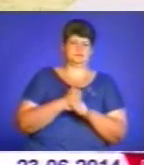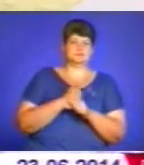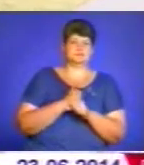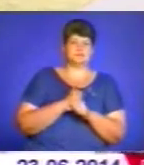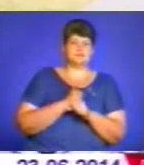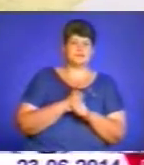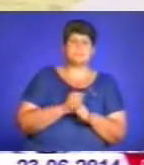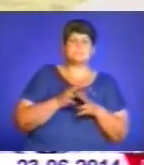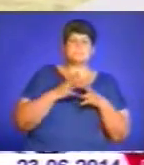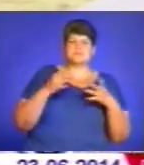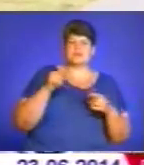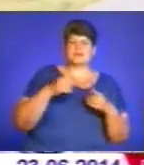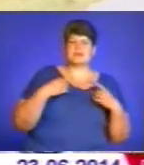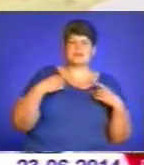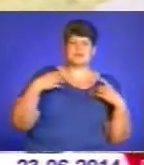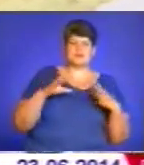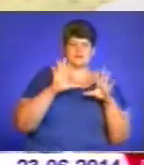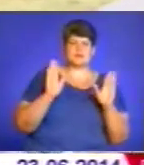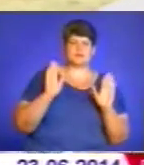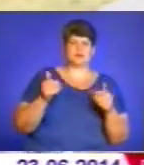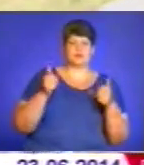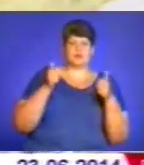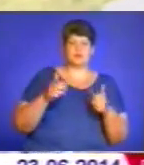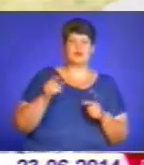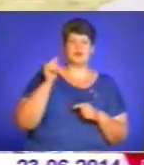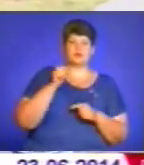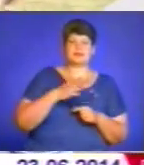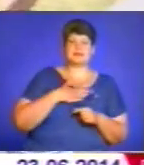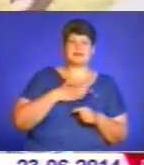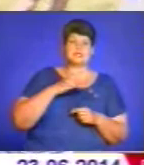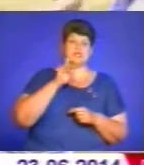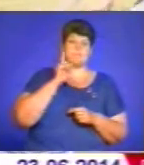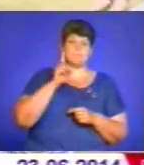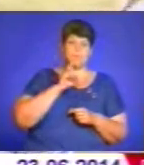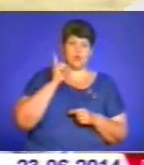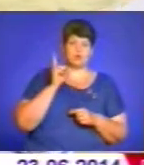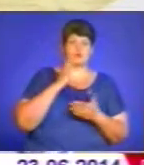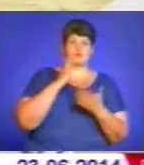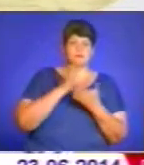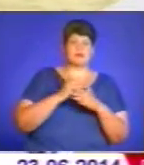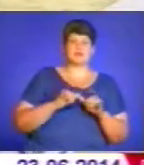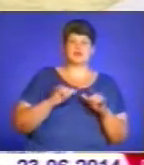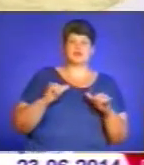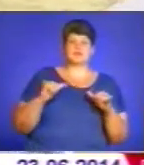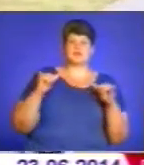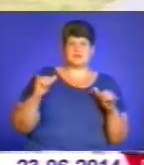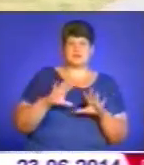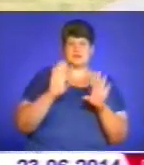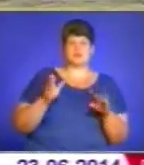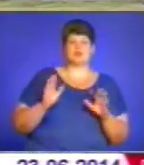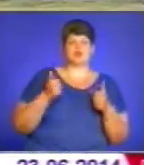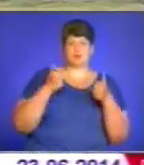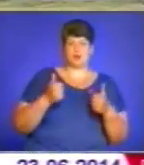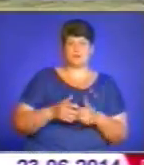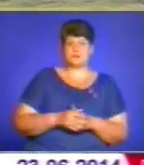Побільше таких свят і все буде добре. Тоді наша молодь має розвиватися і все буде добре.